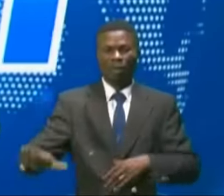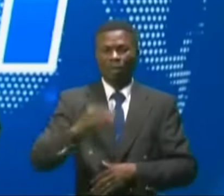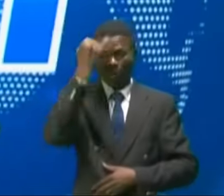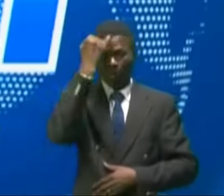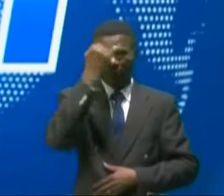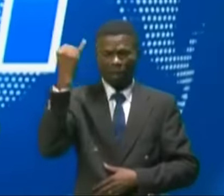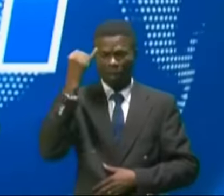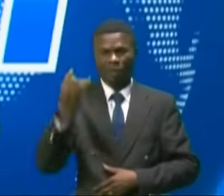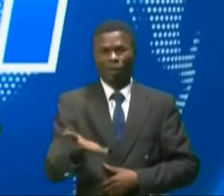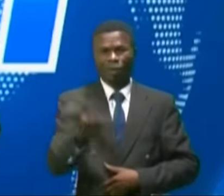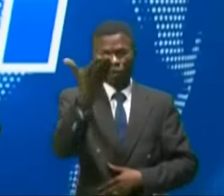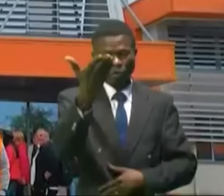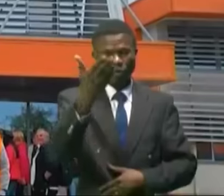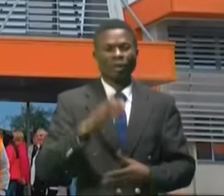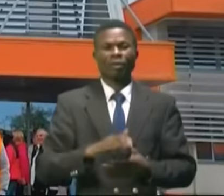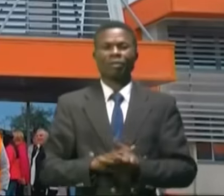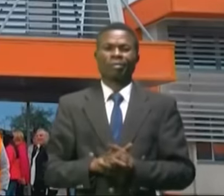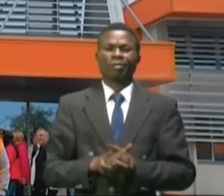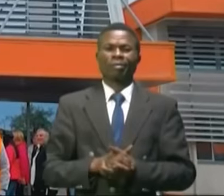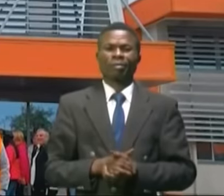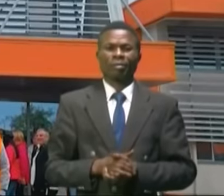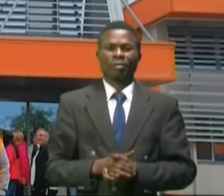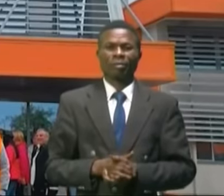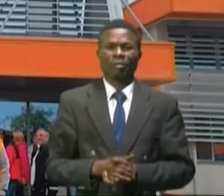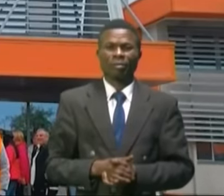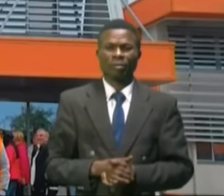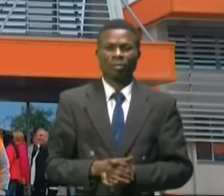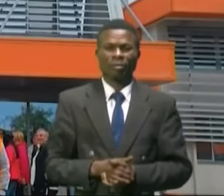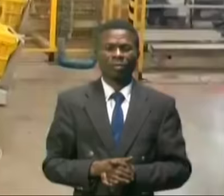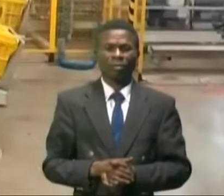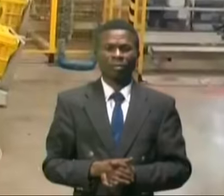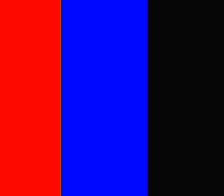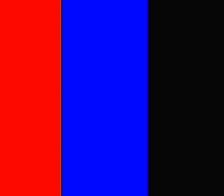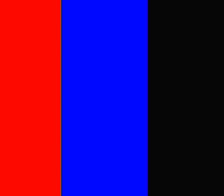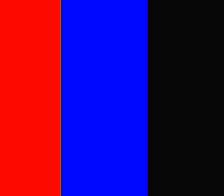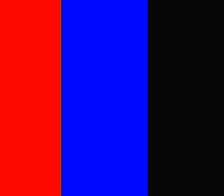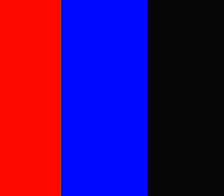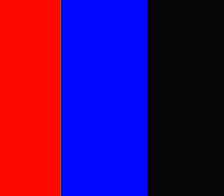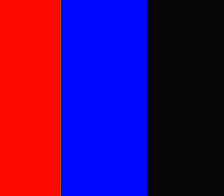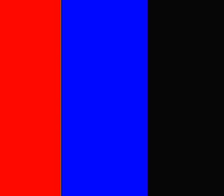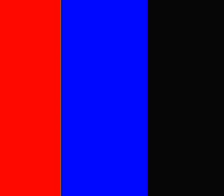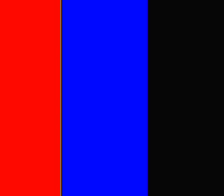'Italie. Reportage. « Macfoot, un événement de référence